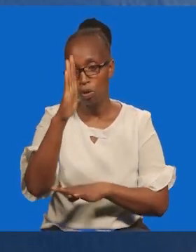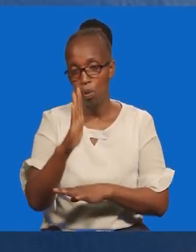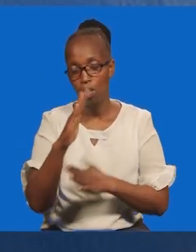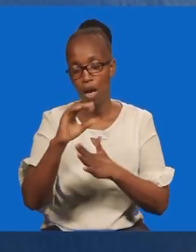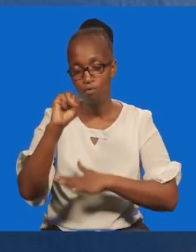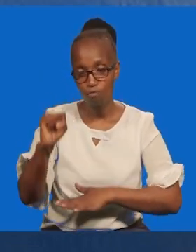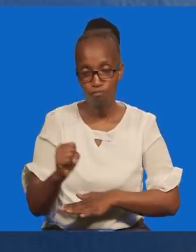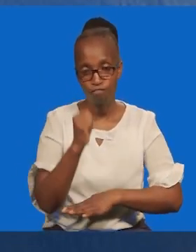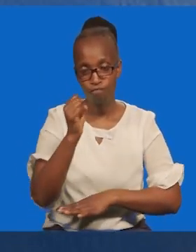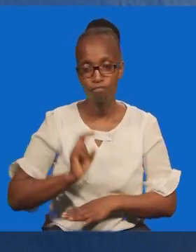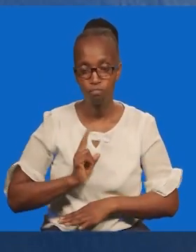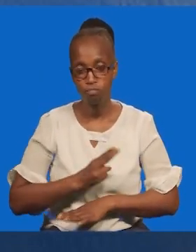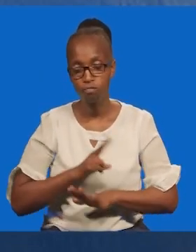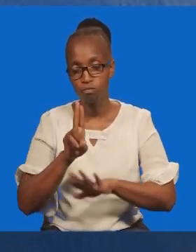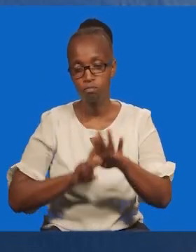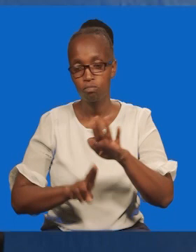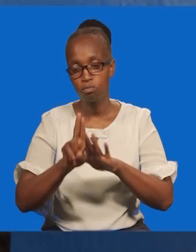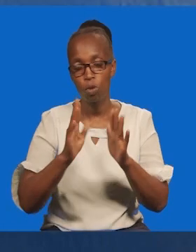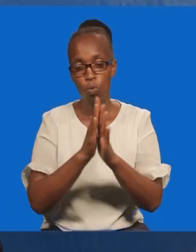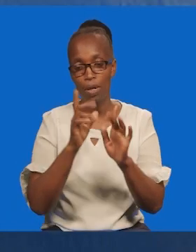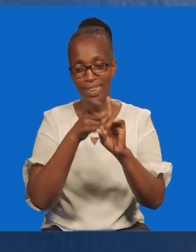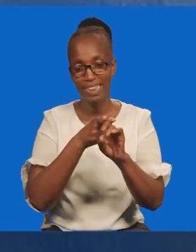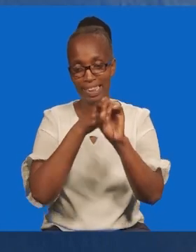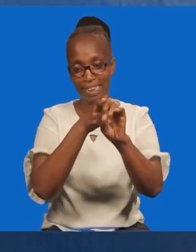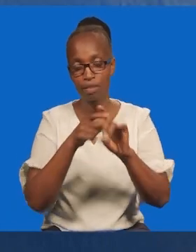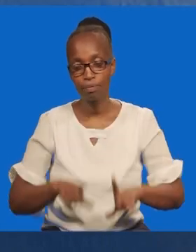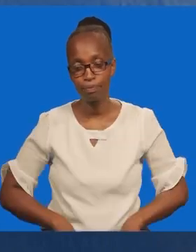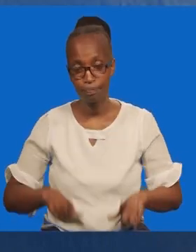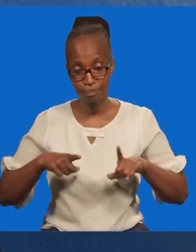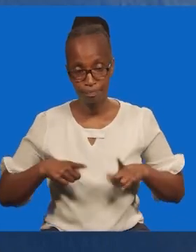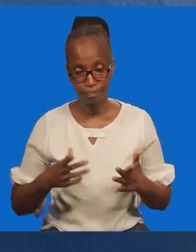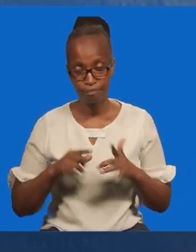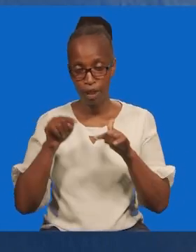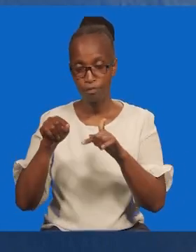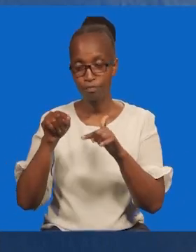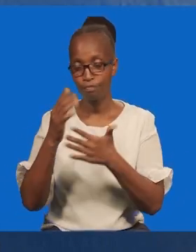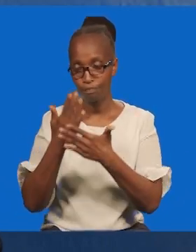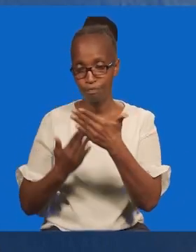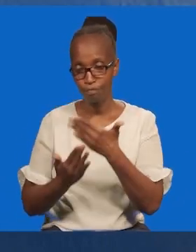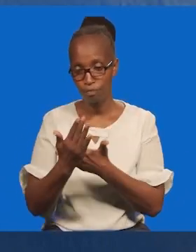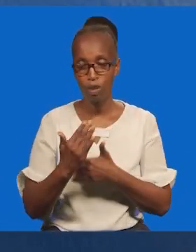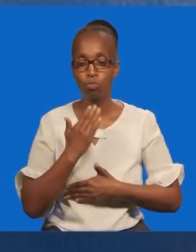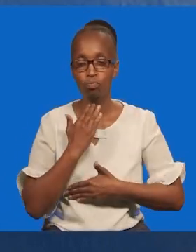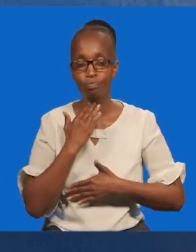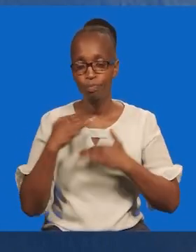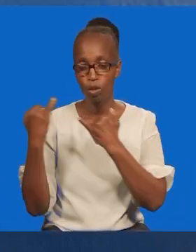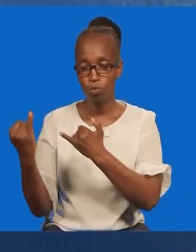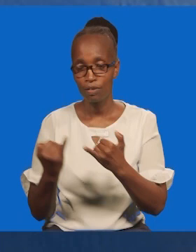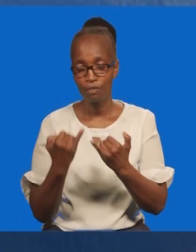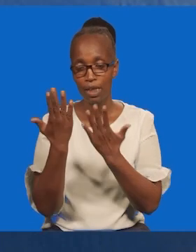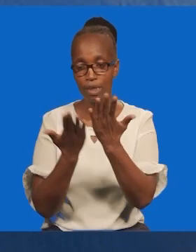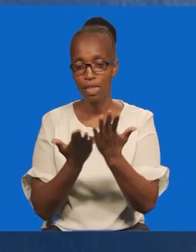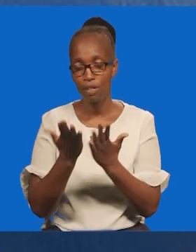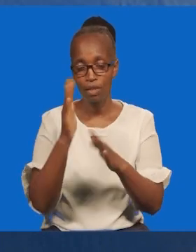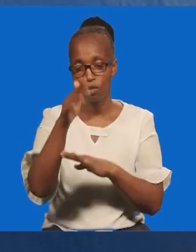kutuamusha tukiwa na unguvu, tukiwa na uhai katika uso wandunia. Basi kwa asubu ya leo ni na mkaribisha mtumishu wa mwenyezi